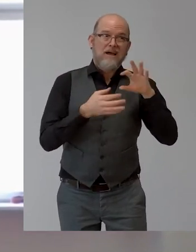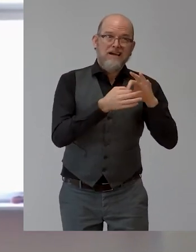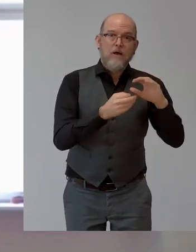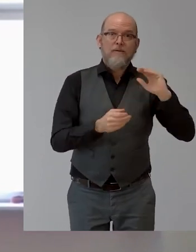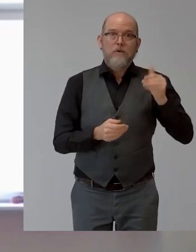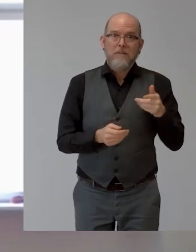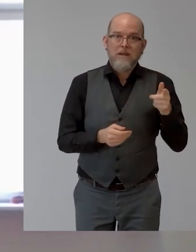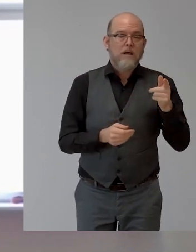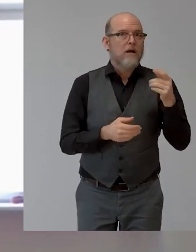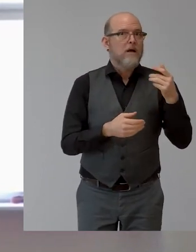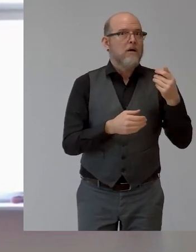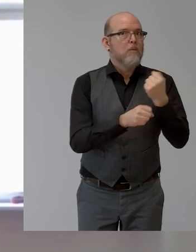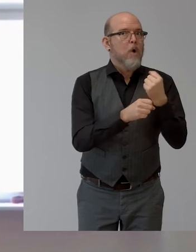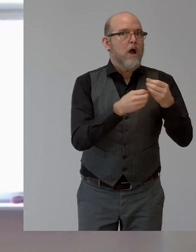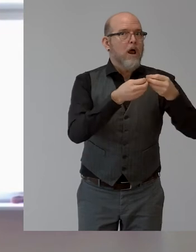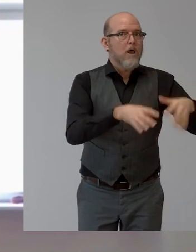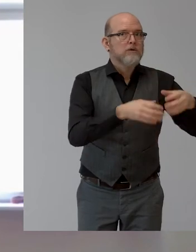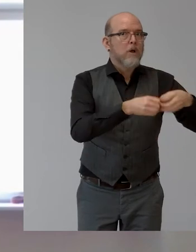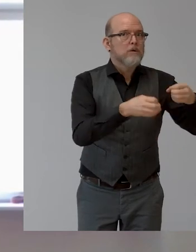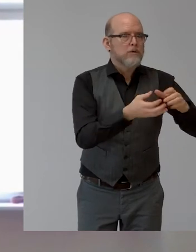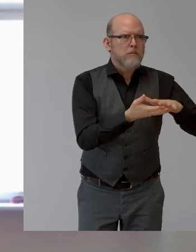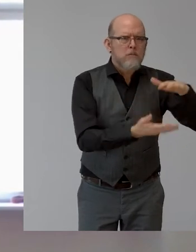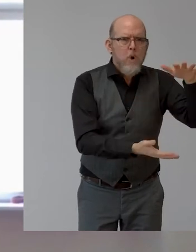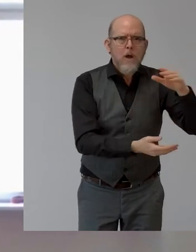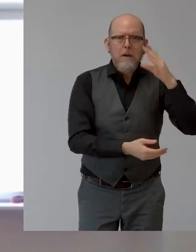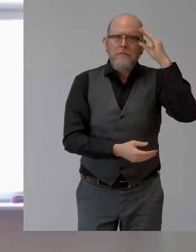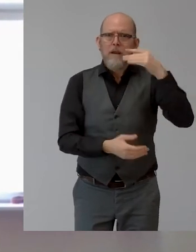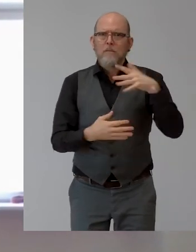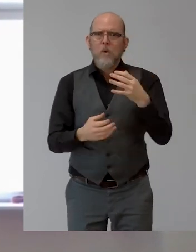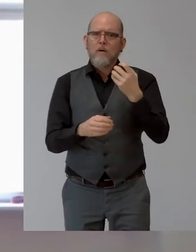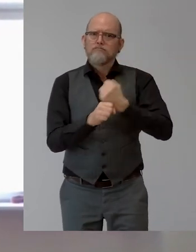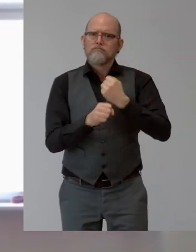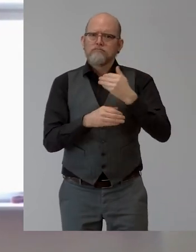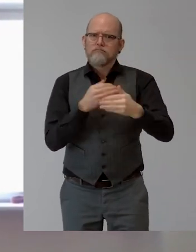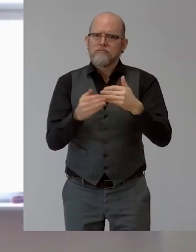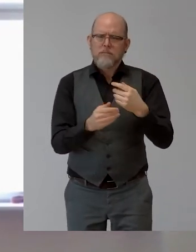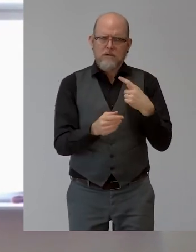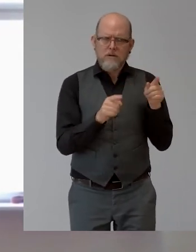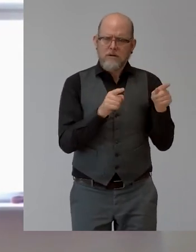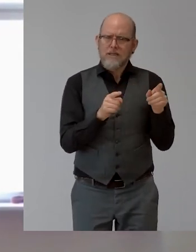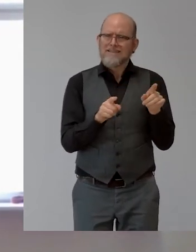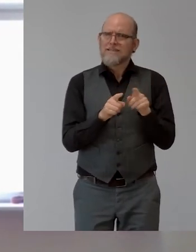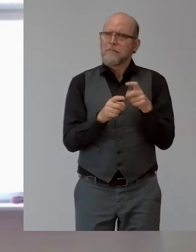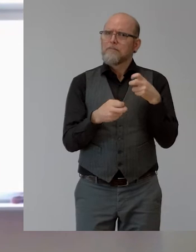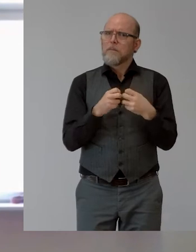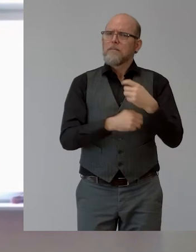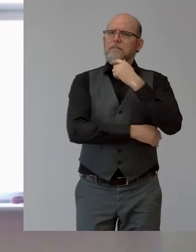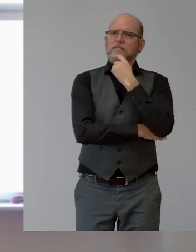hier insbesondere auf den Gender-Aspekt auch nochmal achten müssen, weil Frauen auch grundsätzlich